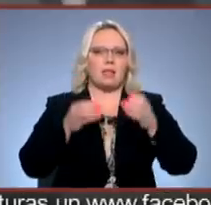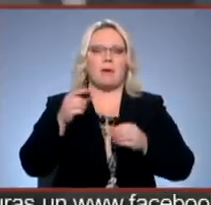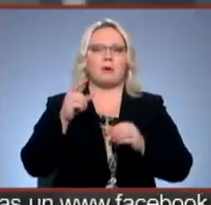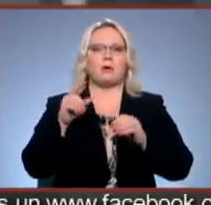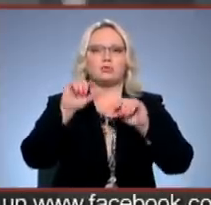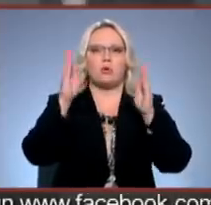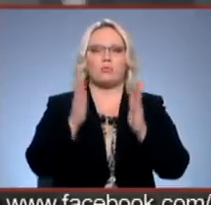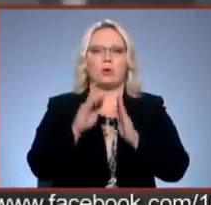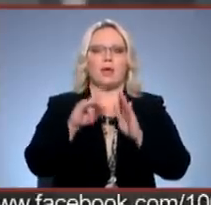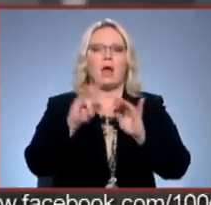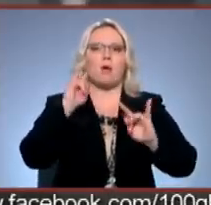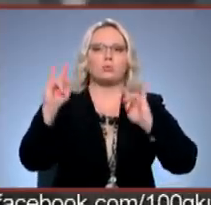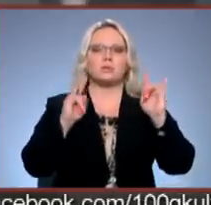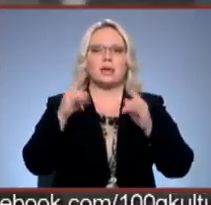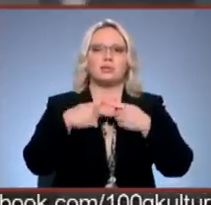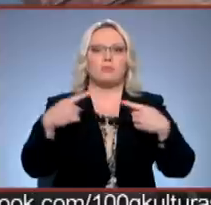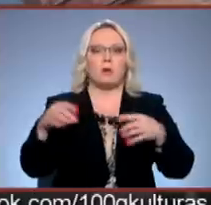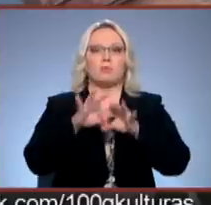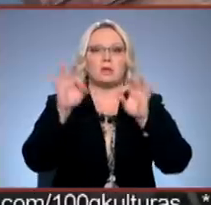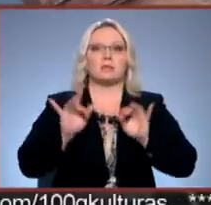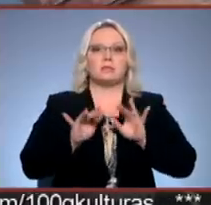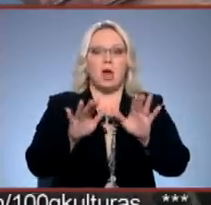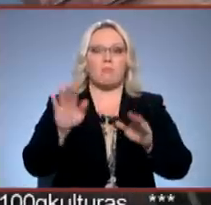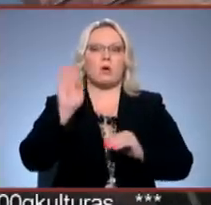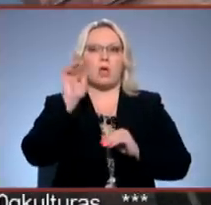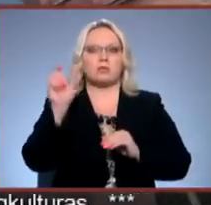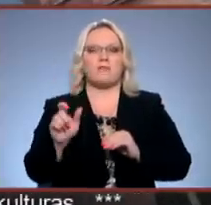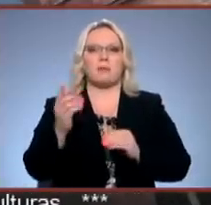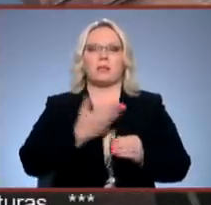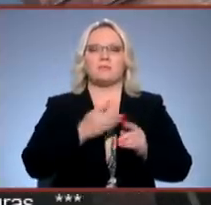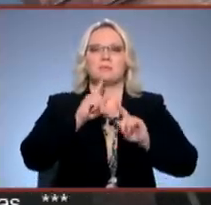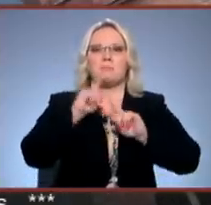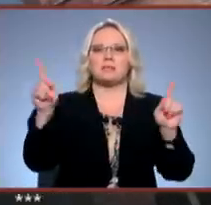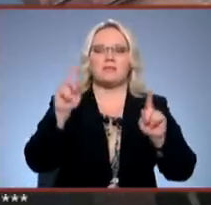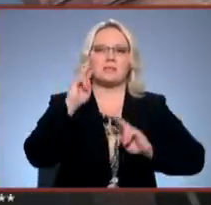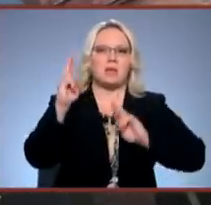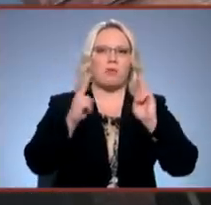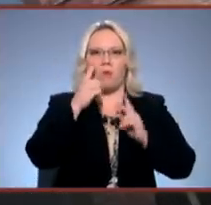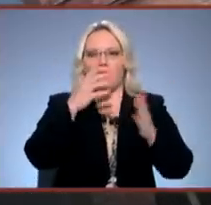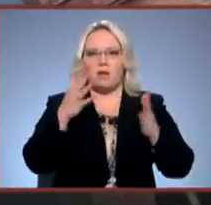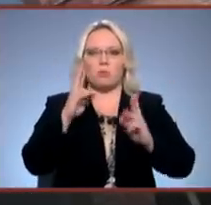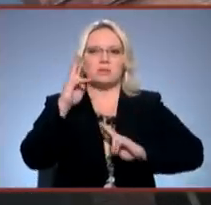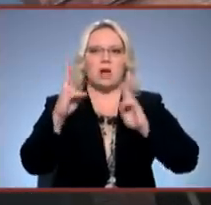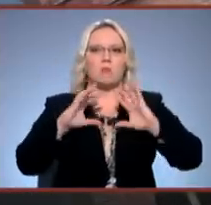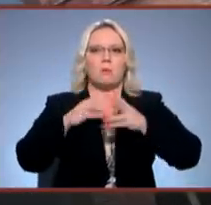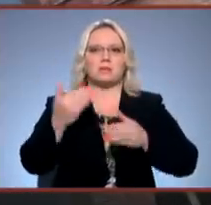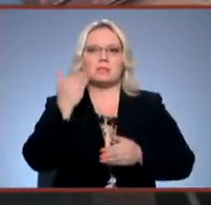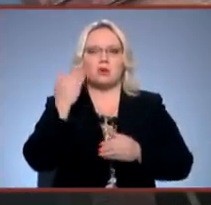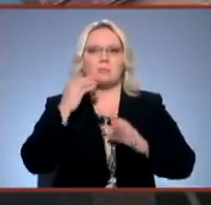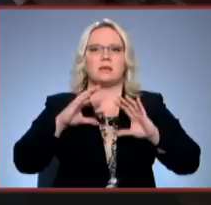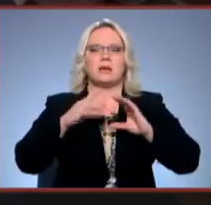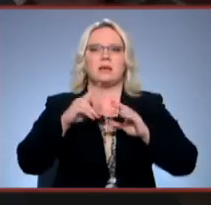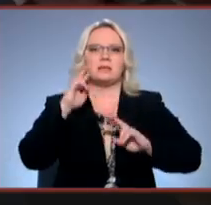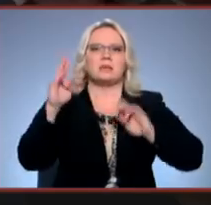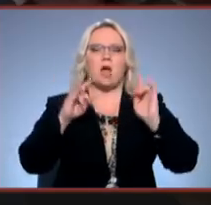instruments. Kad tas pilnībā uzsācis darbību, klausītājs varot piedzīvot specifiskus skaņa efektus, ko skaņu pasaulē sauc par skaņa sviļņu